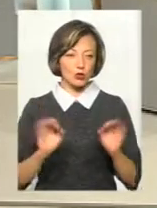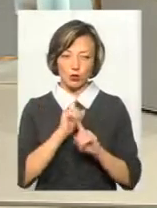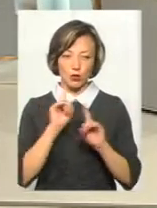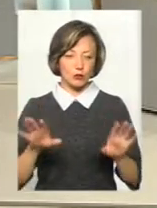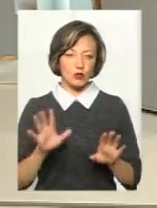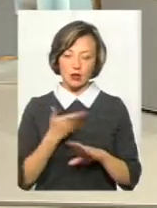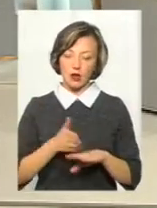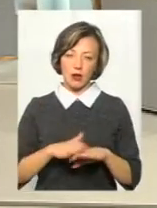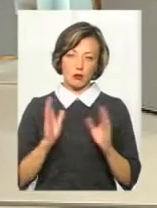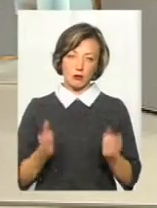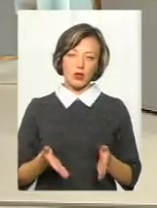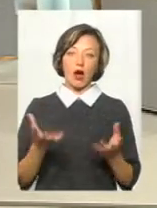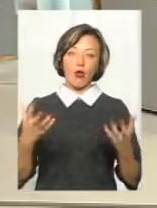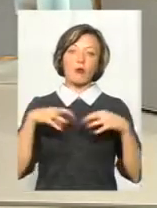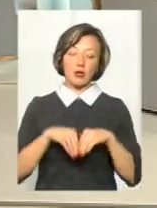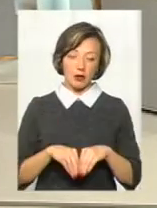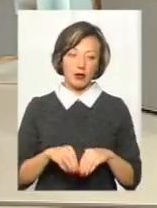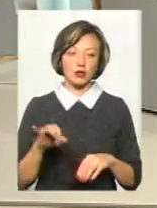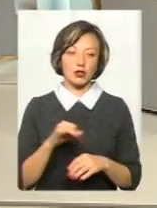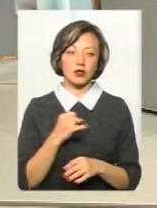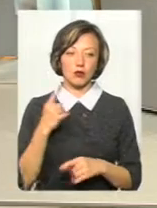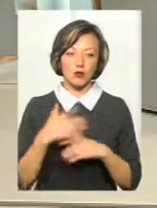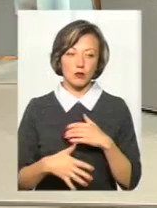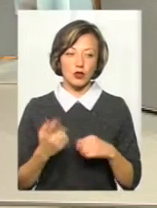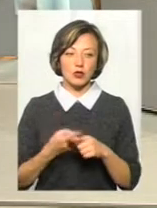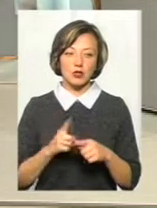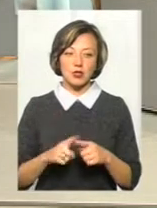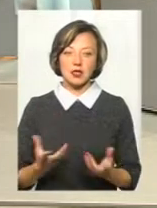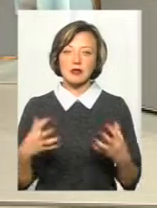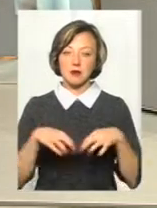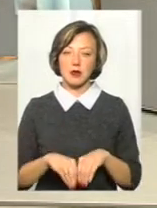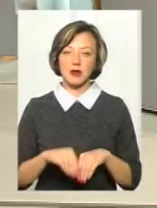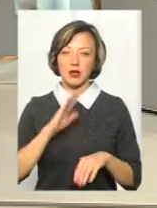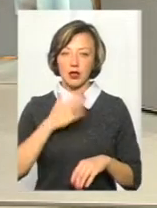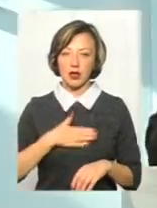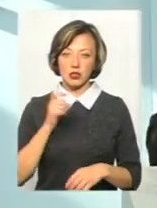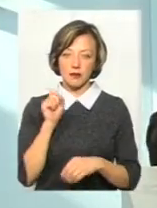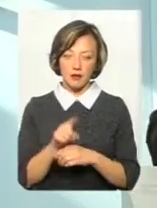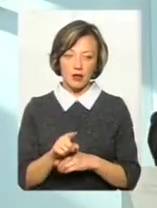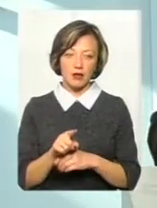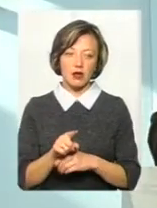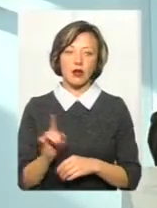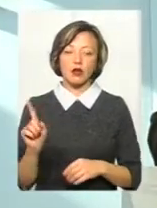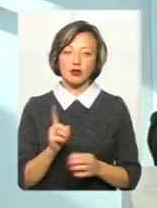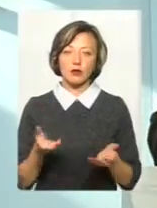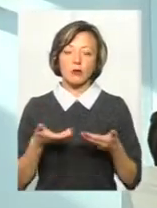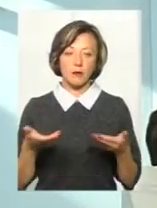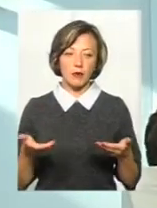вийде, буде складно. А об'єднавшись і розуміючи, це наше спільне завдання, що ми